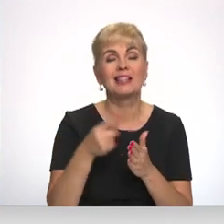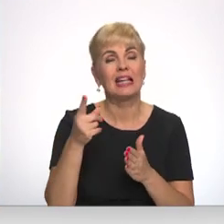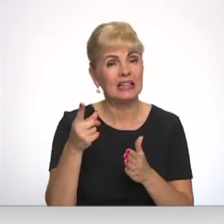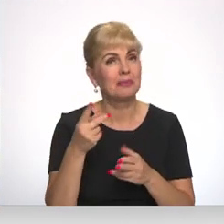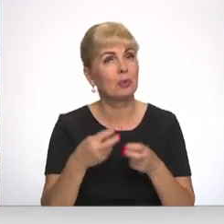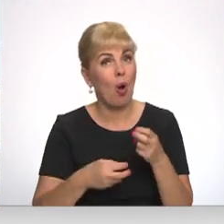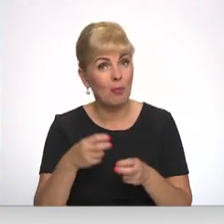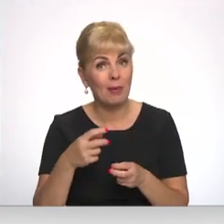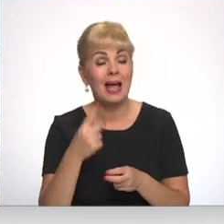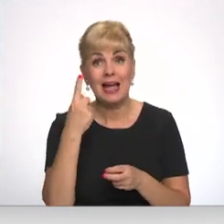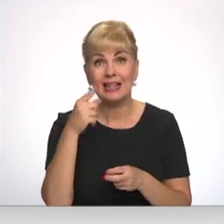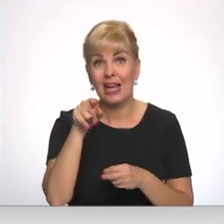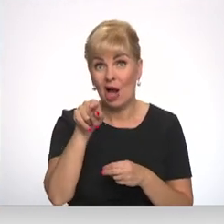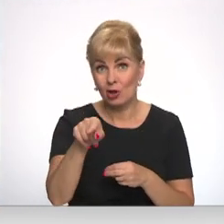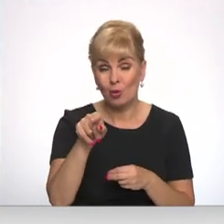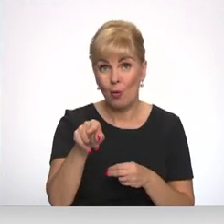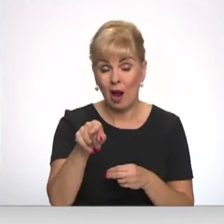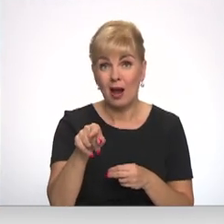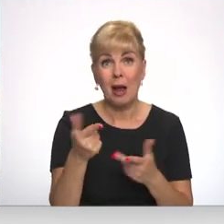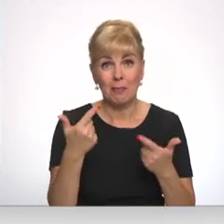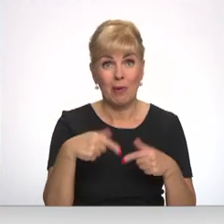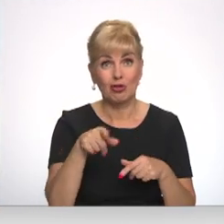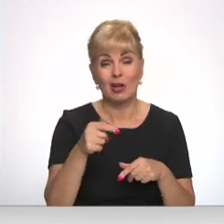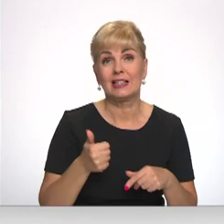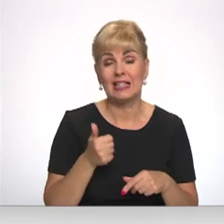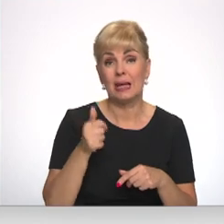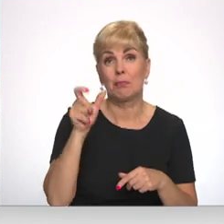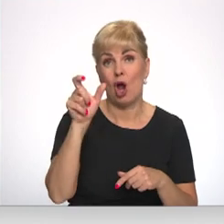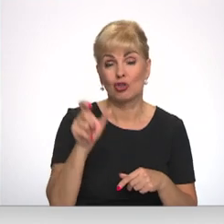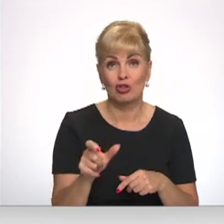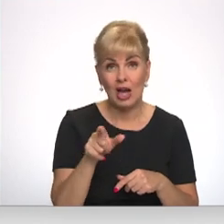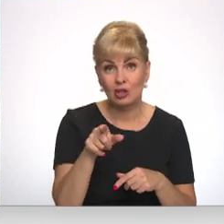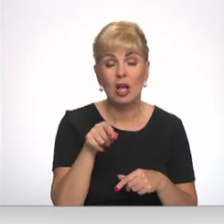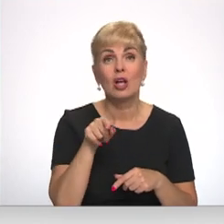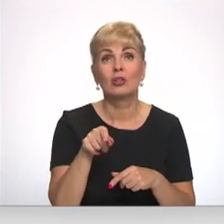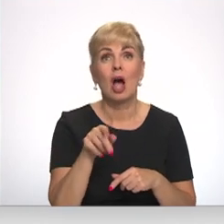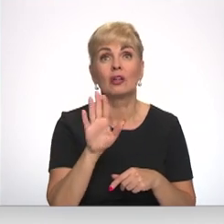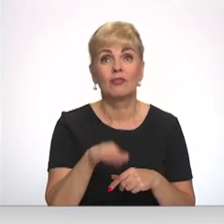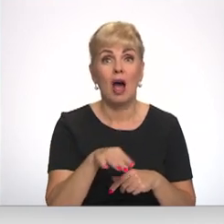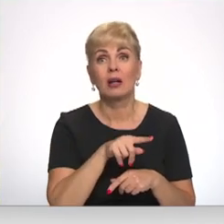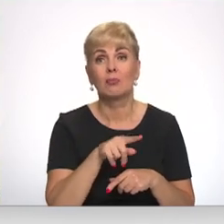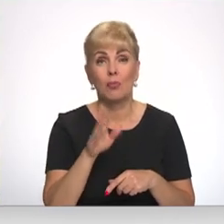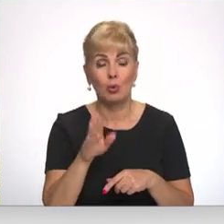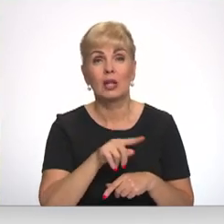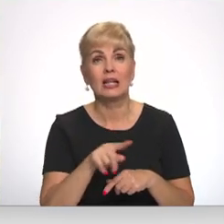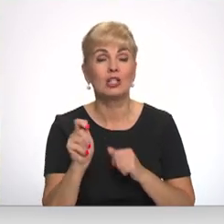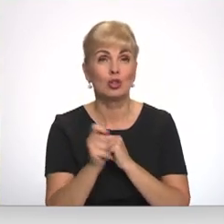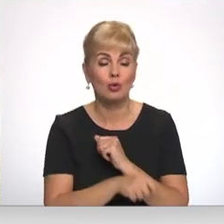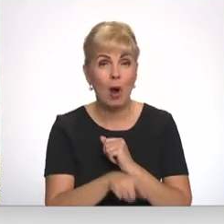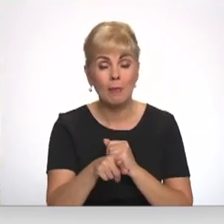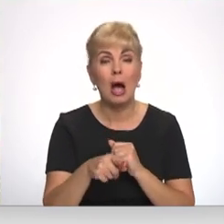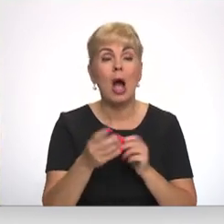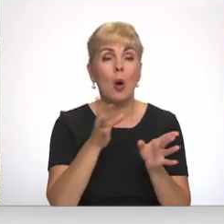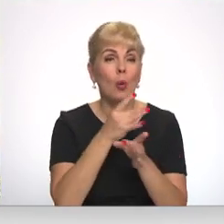ja viņš to tikai tur šādi kā pašs pašreizēs īpašnieks tur, viņi šādi var nonākt līdz sodenaudām. Kultūras